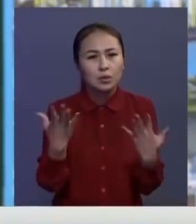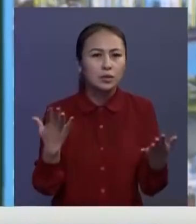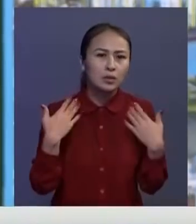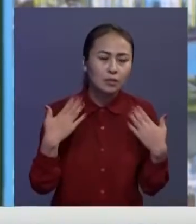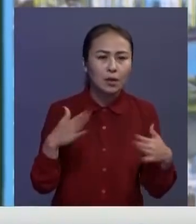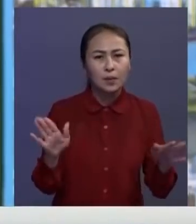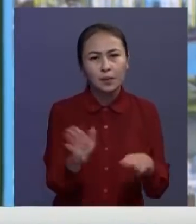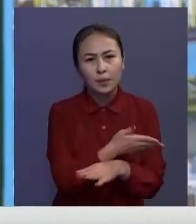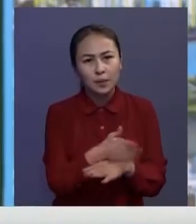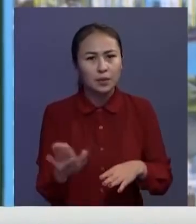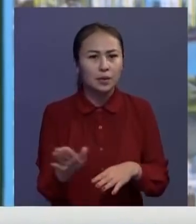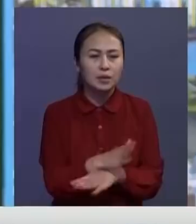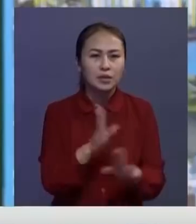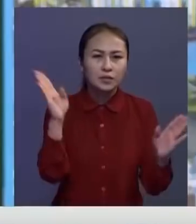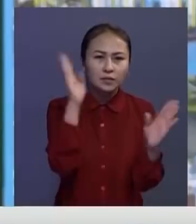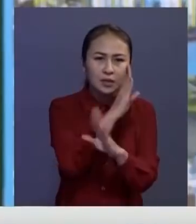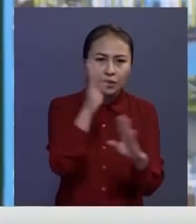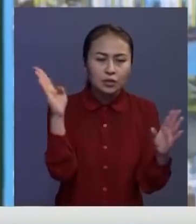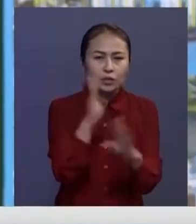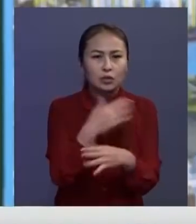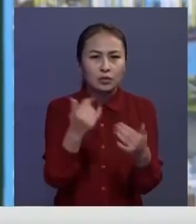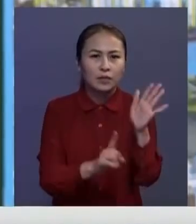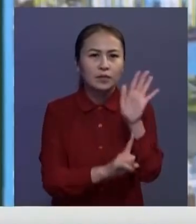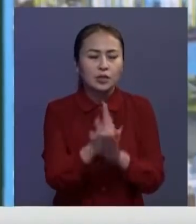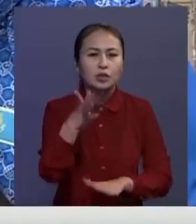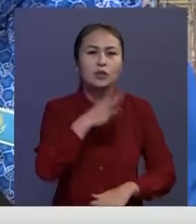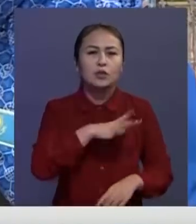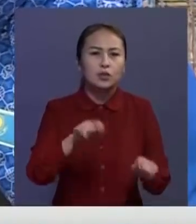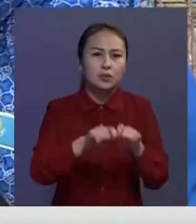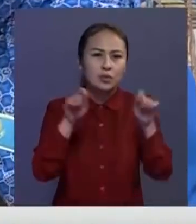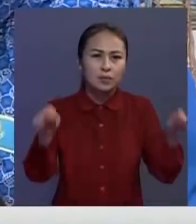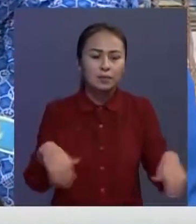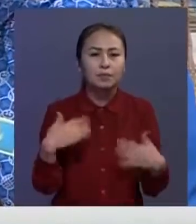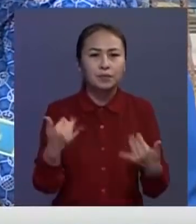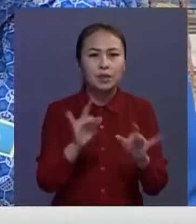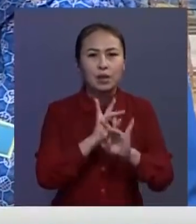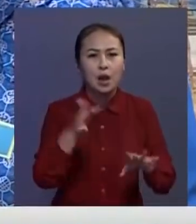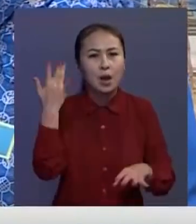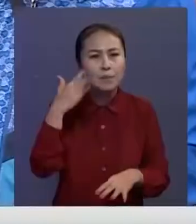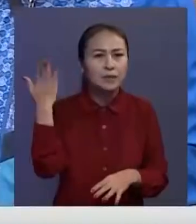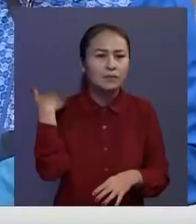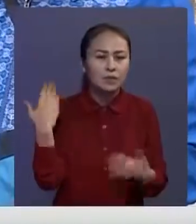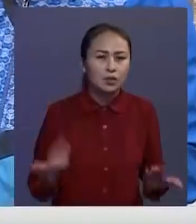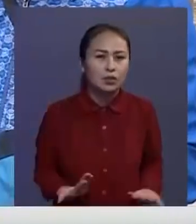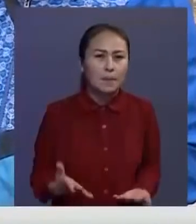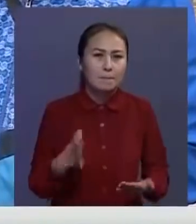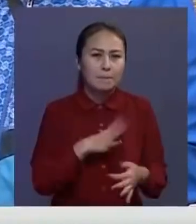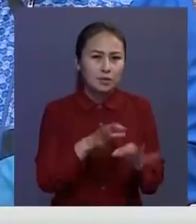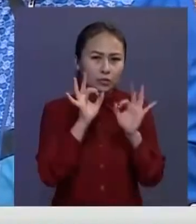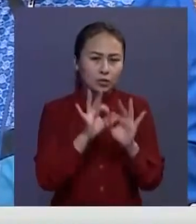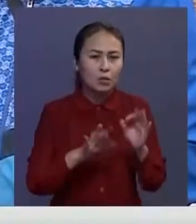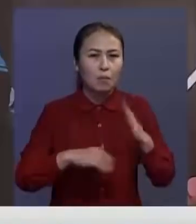үшін, серуенде үшін келеді ғой. Сондықтан бұл бастыма ғойға қонымсыз. Кейіпкеріміз бір жылдай Америкада тұрып қайтқан. Дұрысы